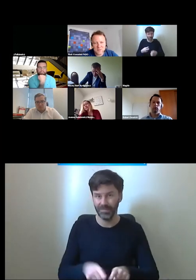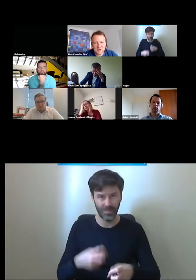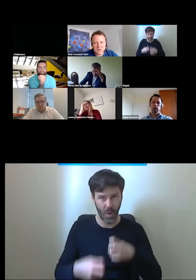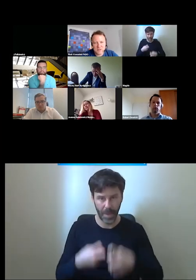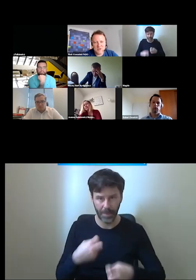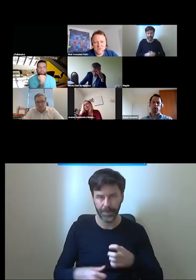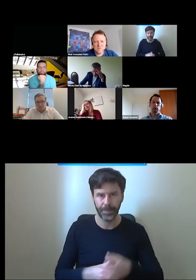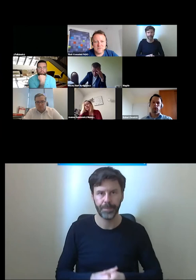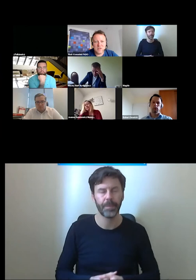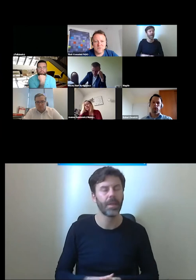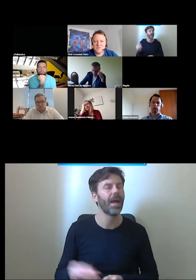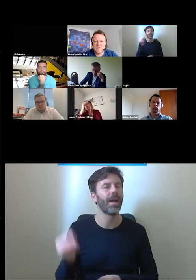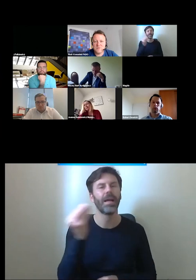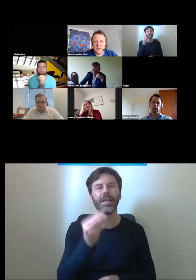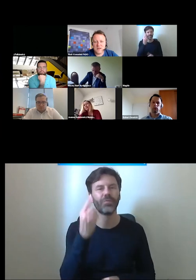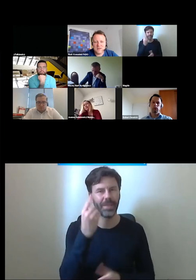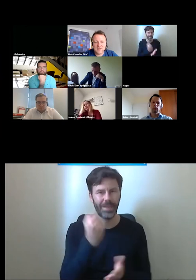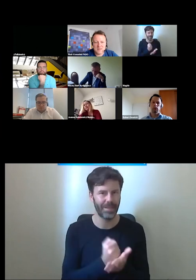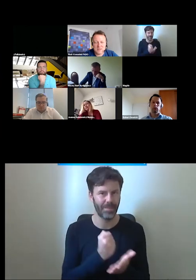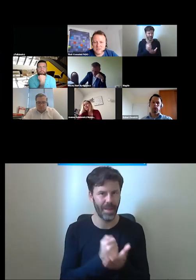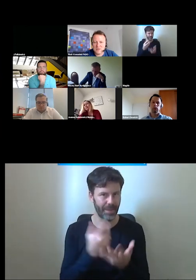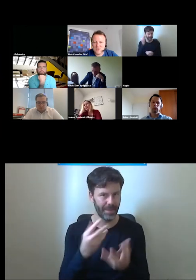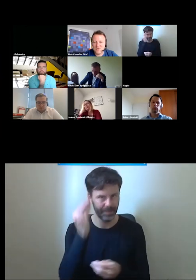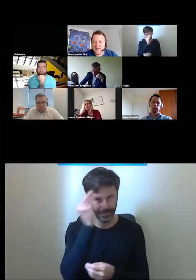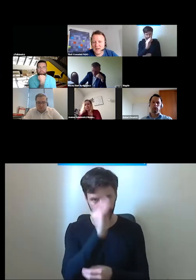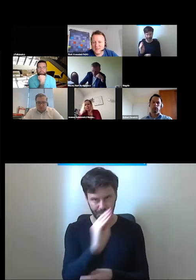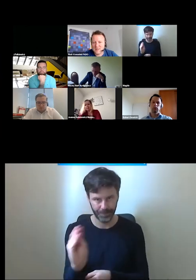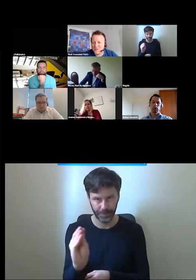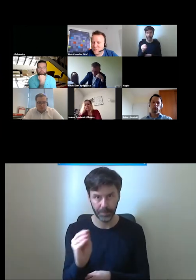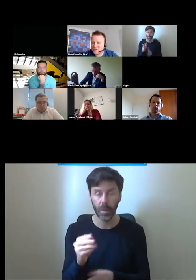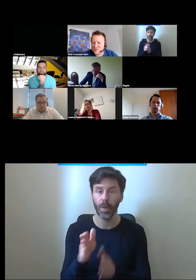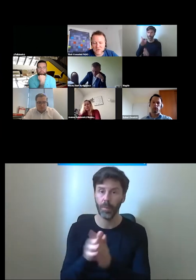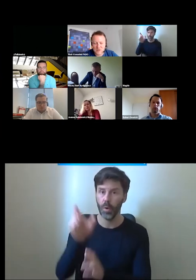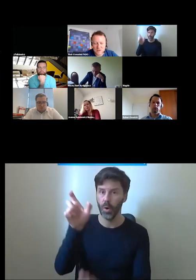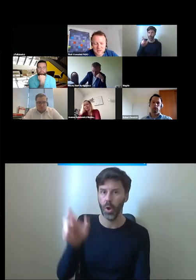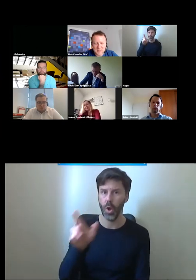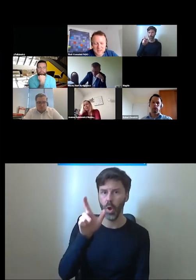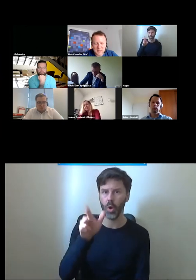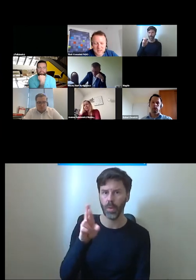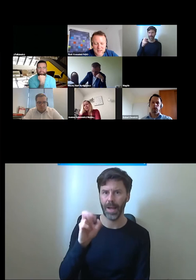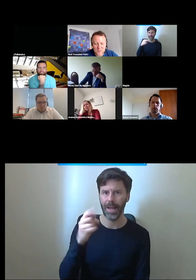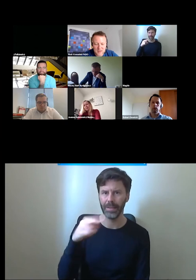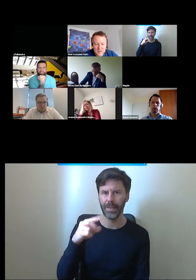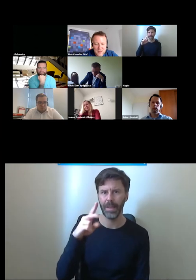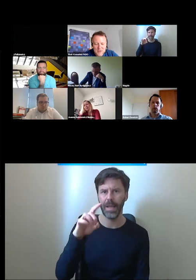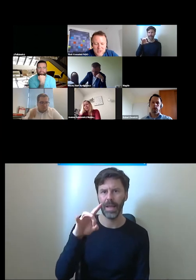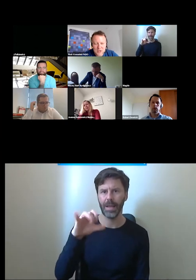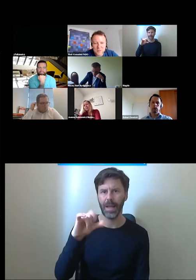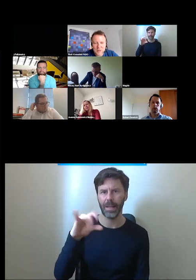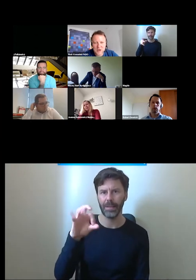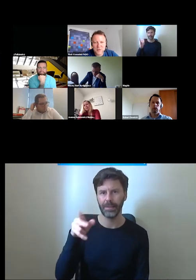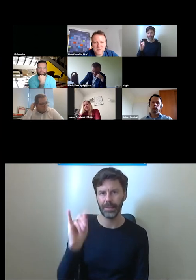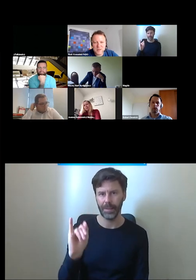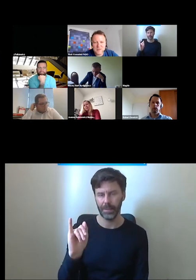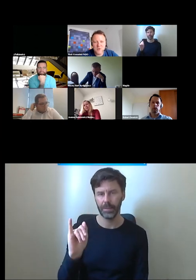tej dostępności na który chciałbym zwrócić uwagę i teraz też Konrada Galińskiego poprosić o kilka zdań na ten temat czyli